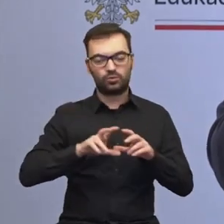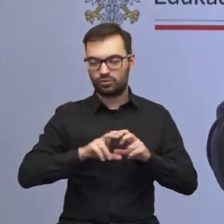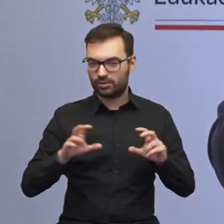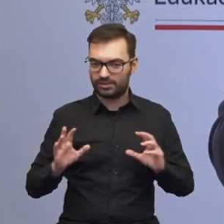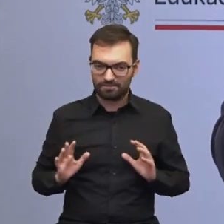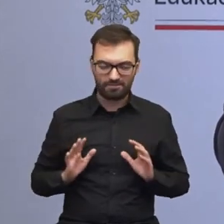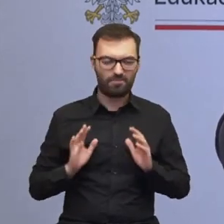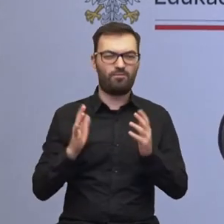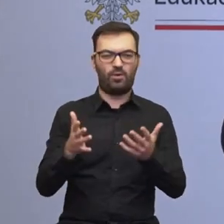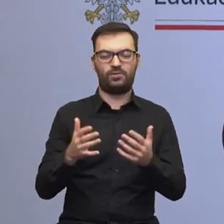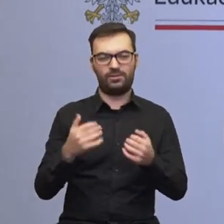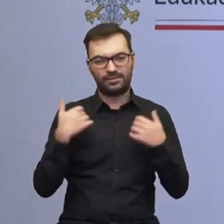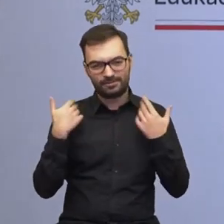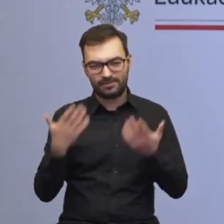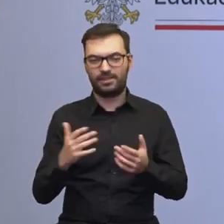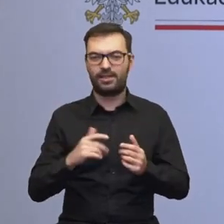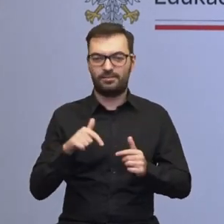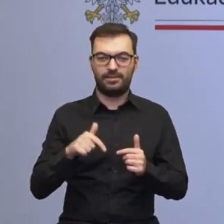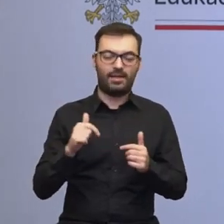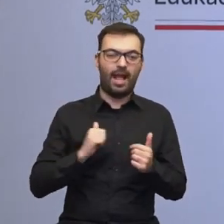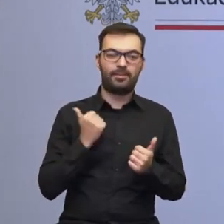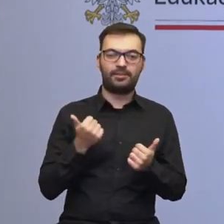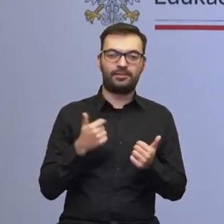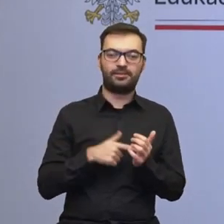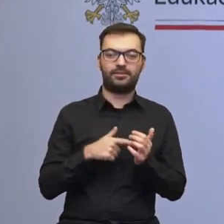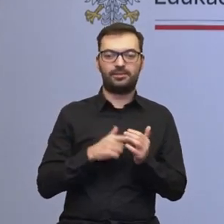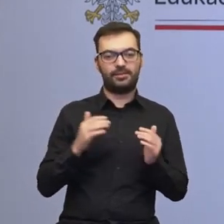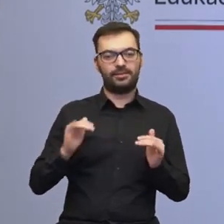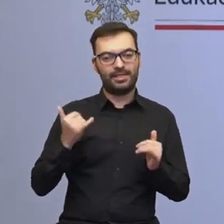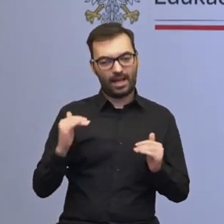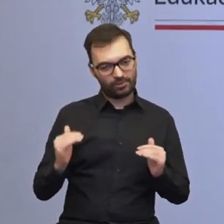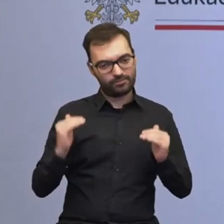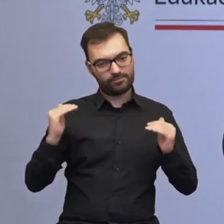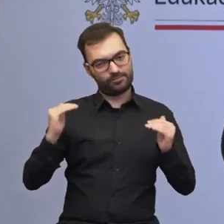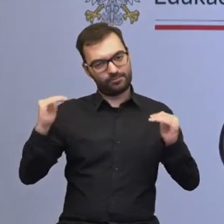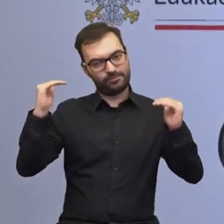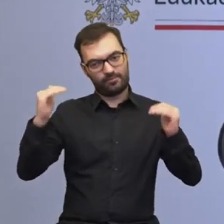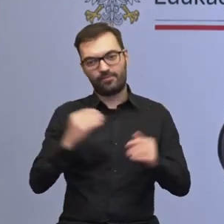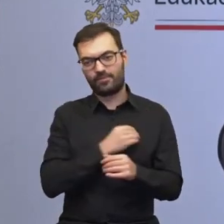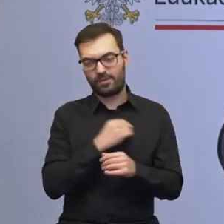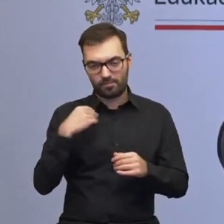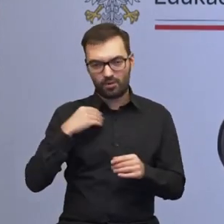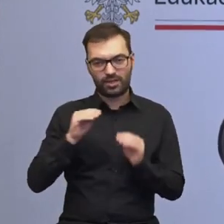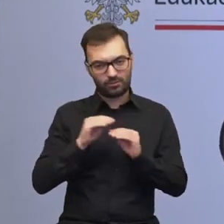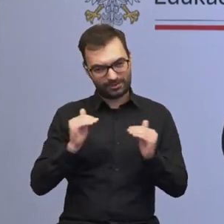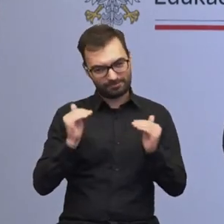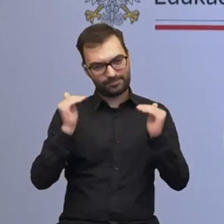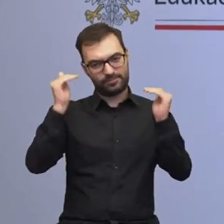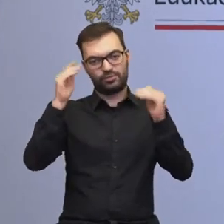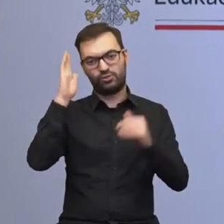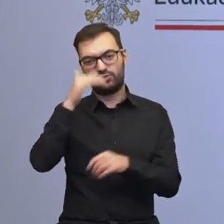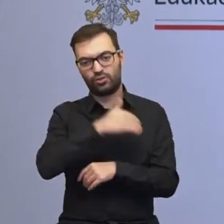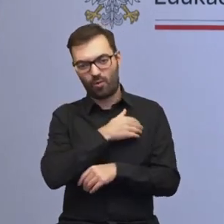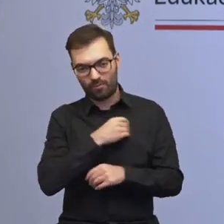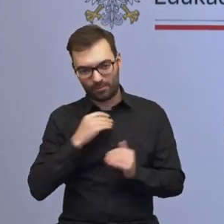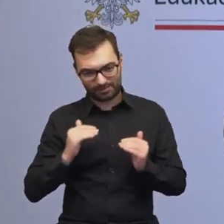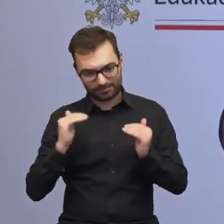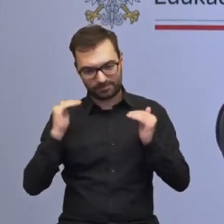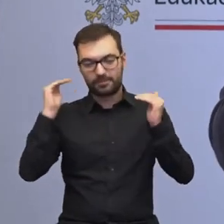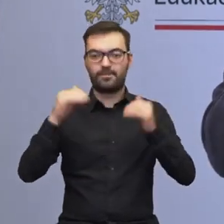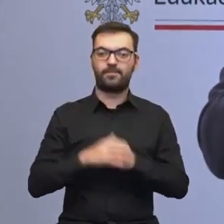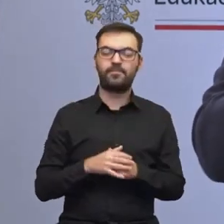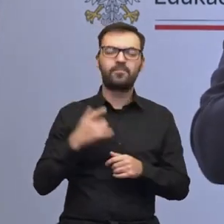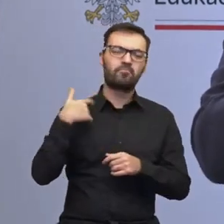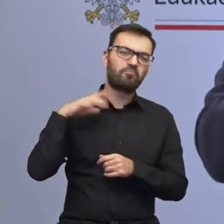poświęcają temu, aby podnosić jakość polskiej edukacji, polskiej szkoły. I